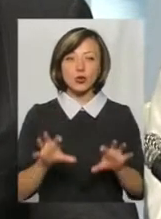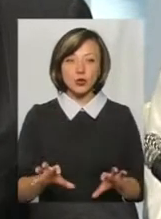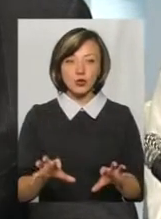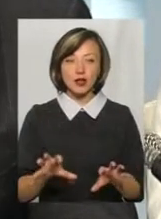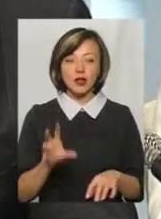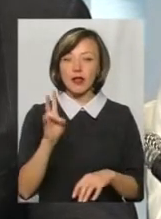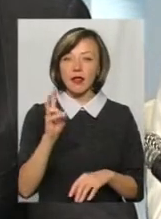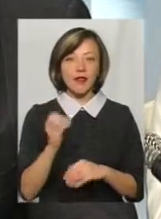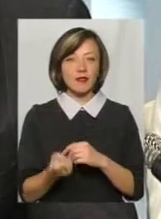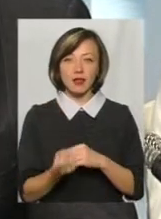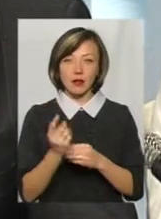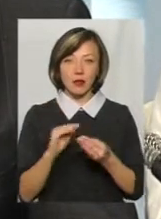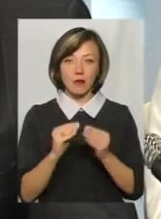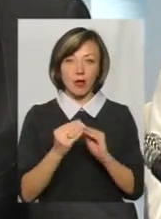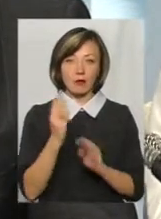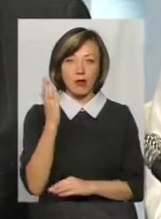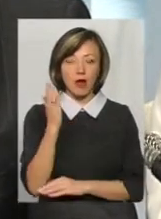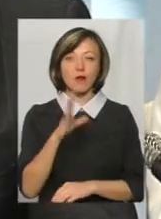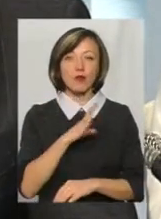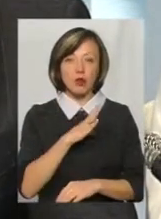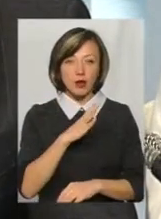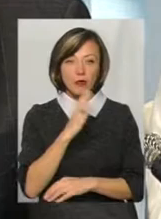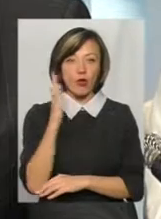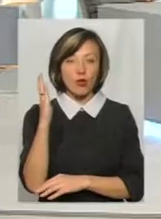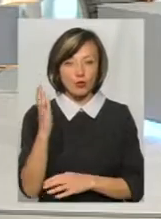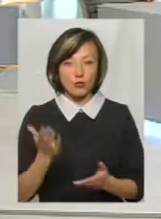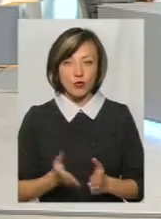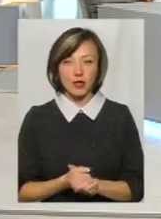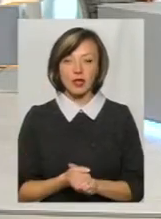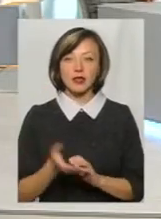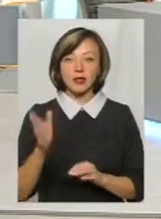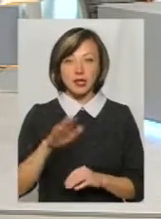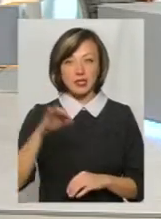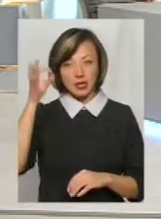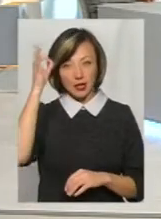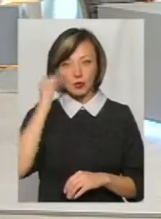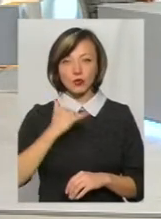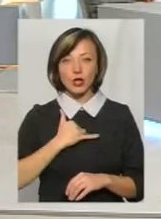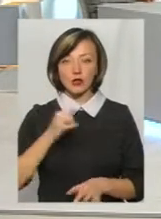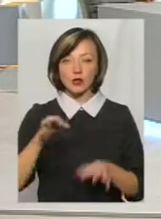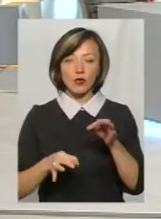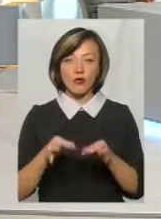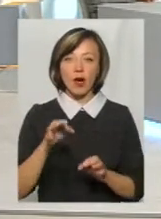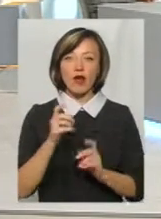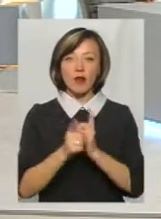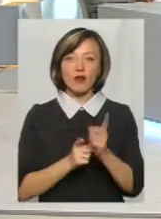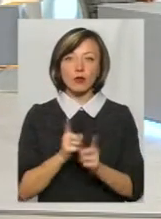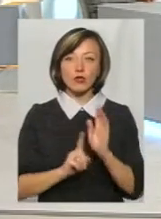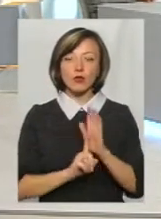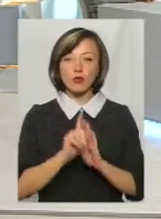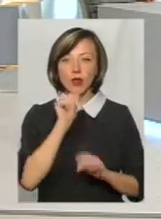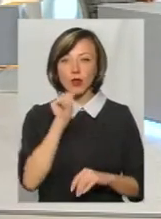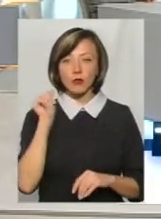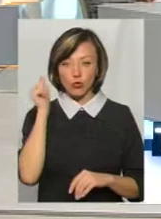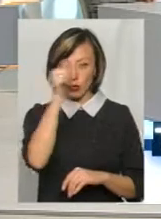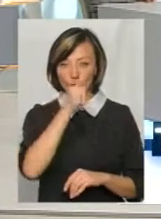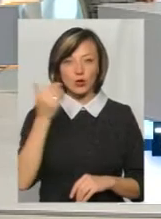не виникало проблем з голосами. Вони були проголосовані. Давайте згадаємо, що в нас судова реформа стартувала ще минулого року.